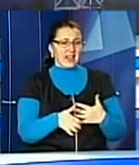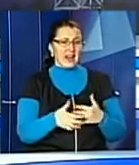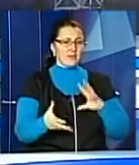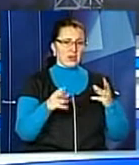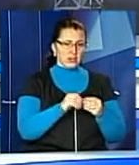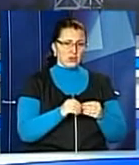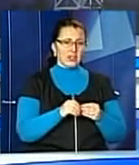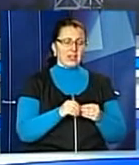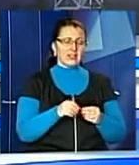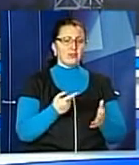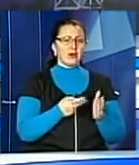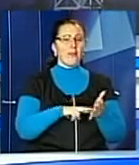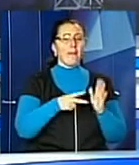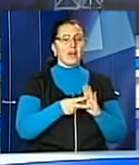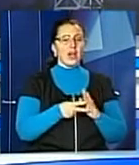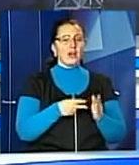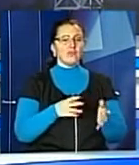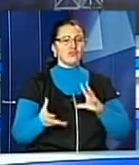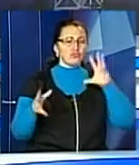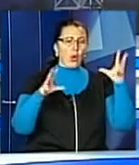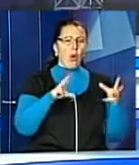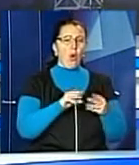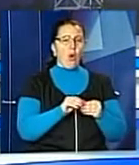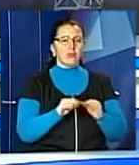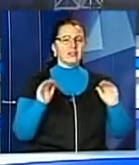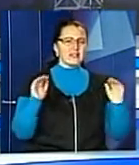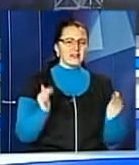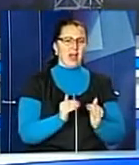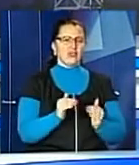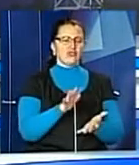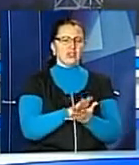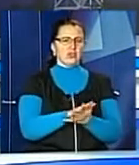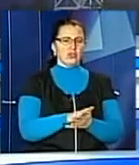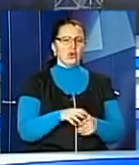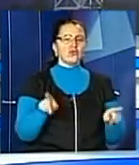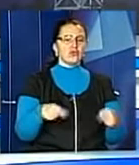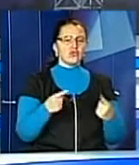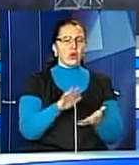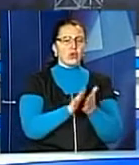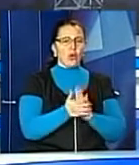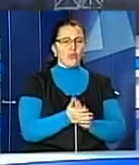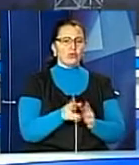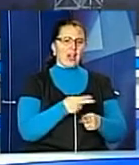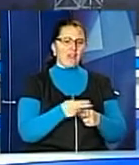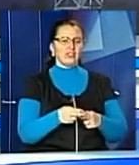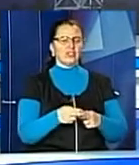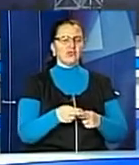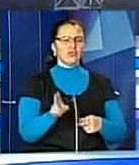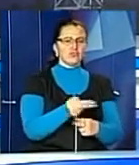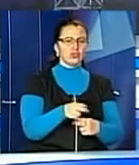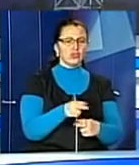стратегія охоплюватиме промоцію, зменшення кількості відходів, створення умов для ефективного сортування сміття,